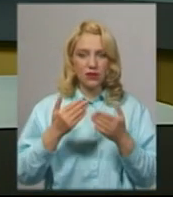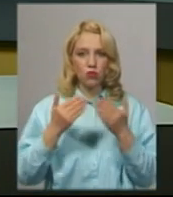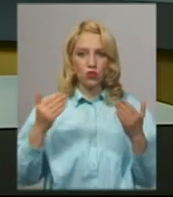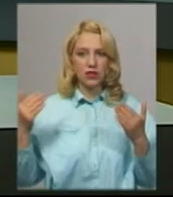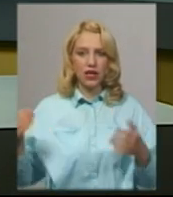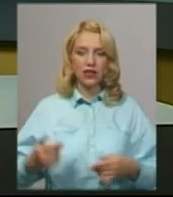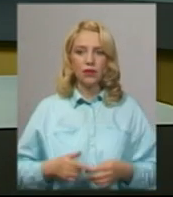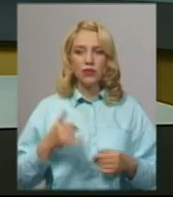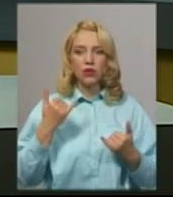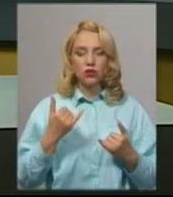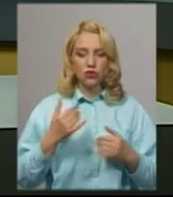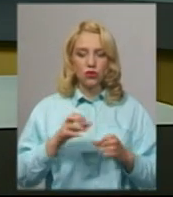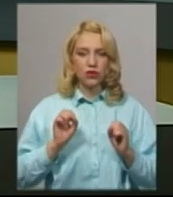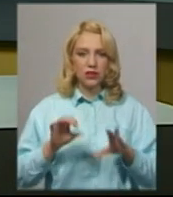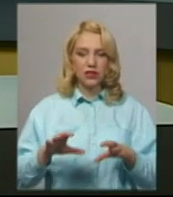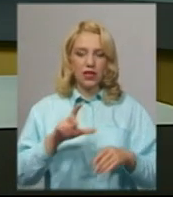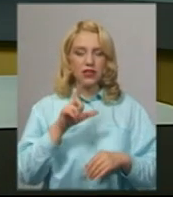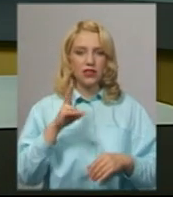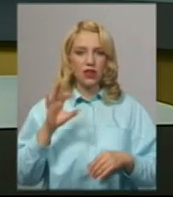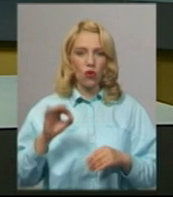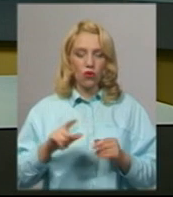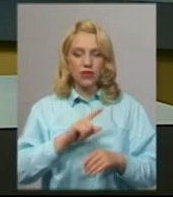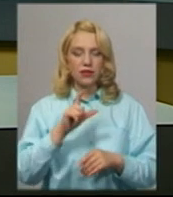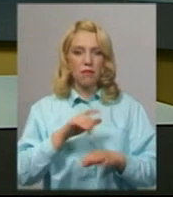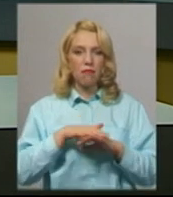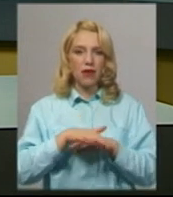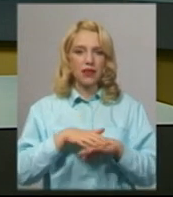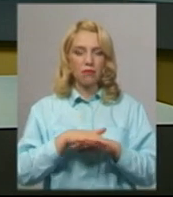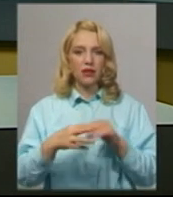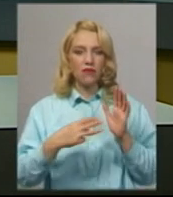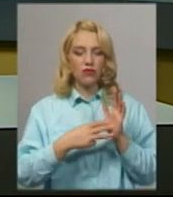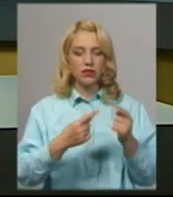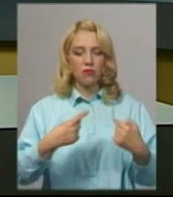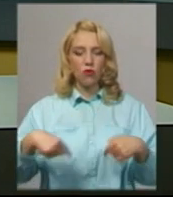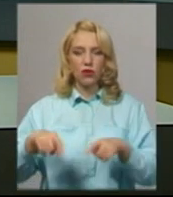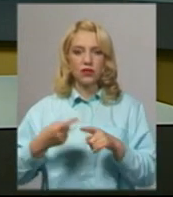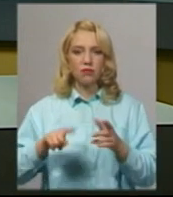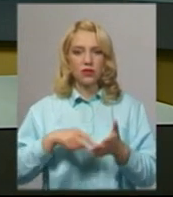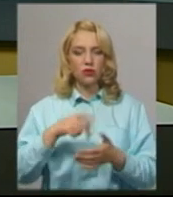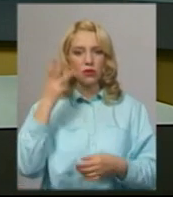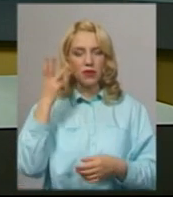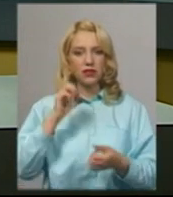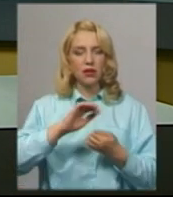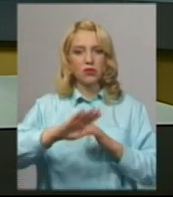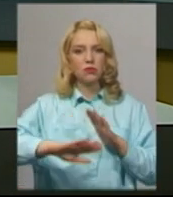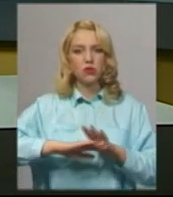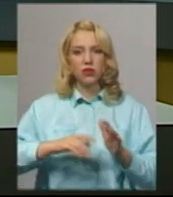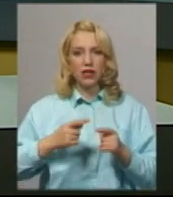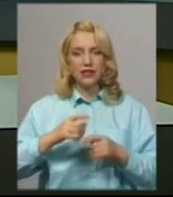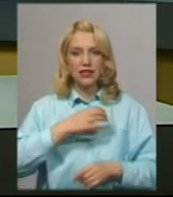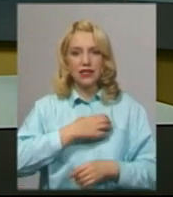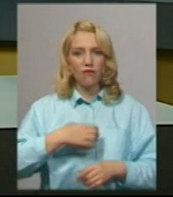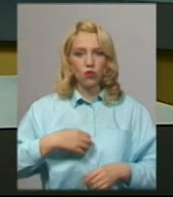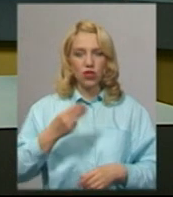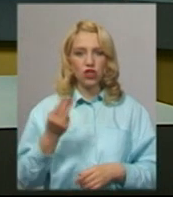Сьогодні склали основну сесію ЗНО з математики на Хмельниччині в восьми округах. Це міста Хмельницький, Кам'янець-Подільський, Славута,